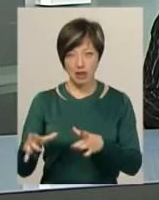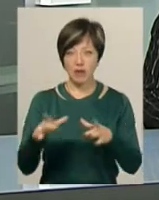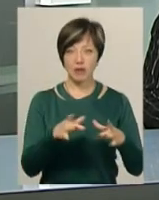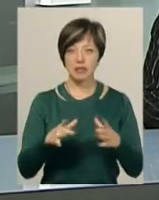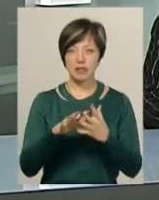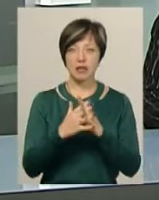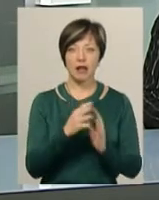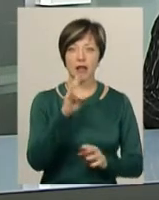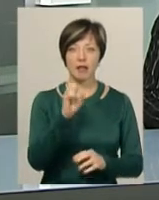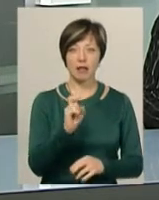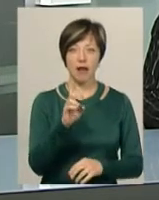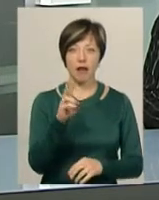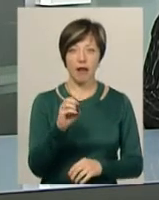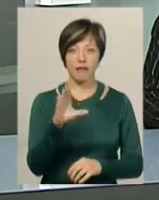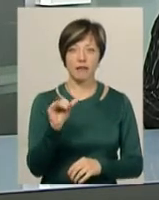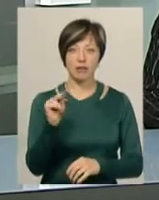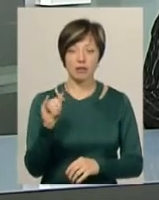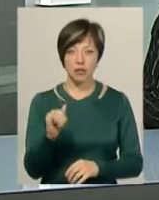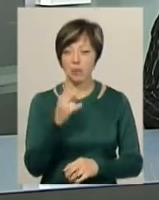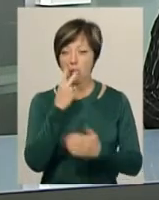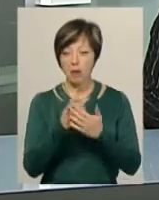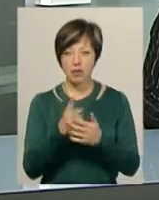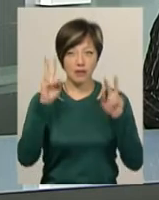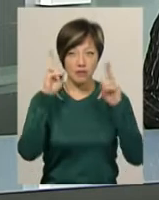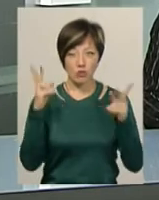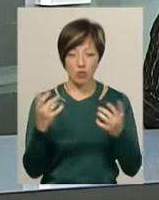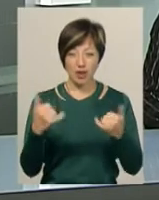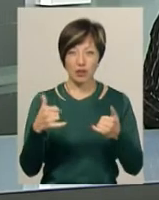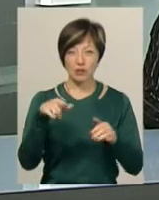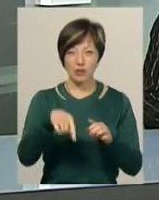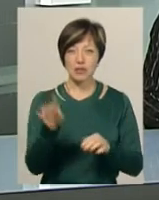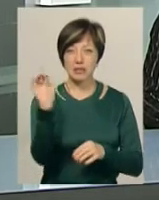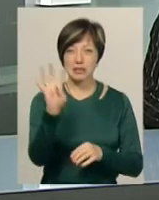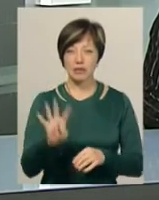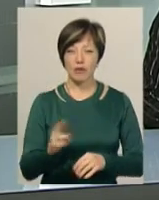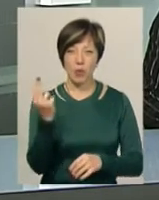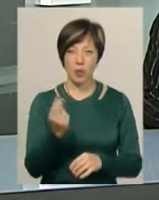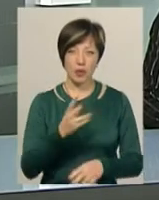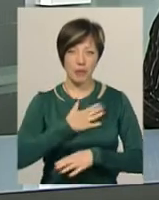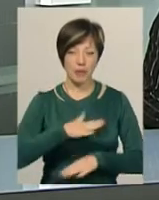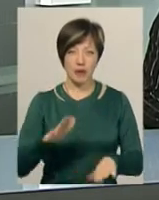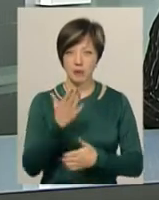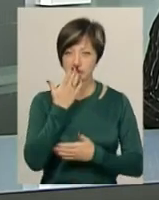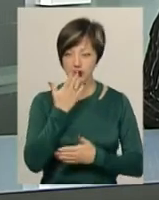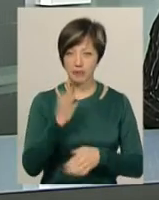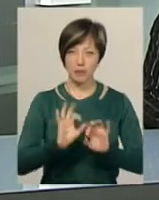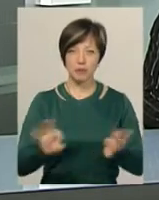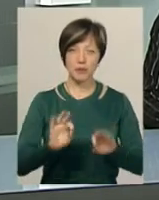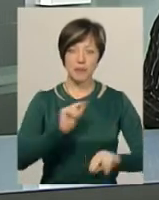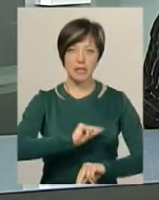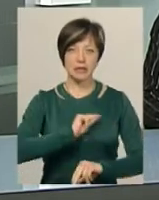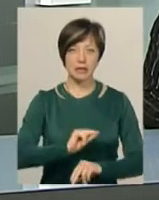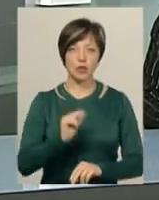типу Наркевичі місцеві жителі побачили невідому речовину сивого кольору з неприємним запахом. Про це розповіли працівники